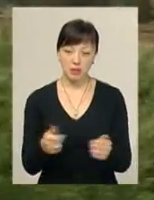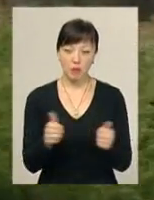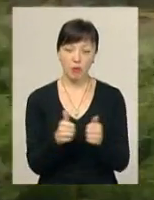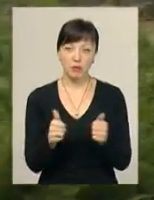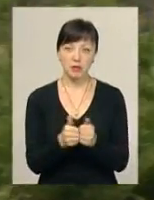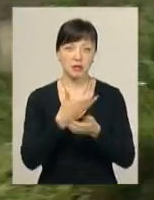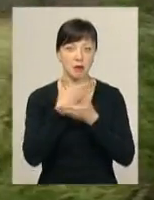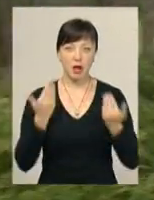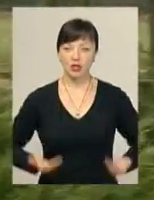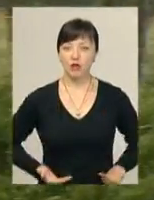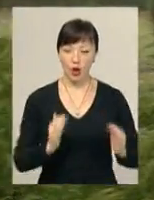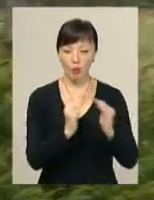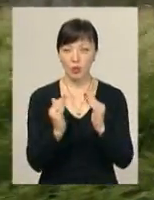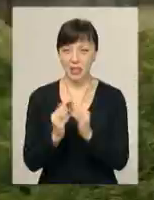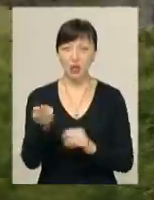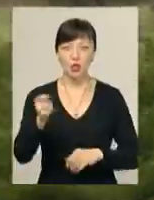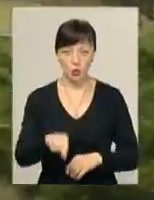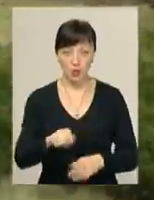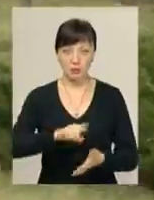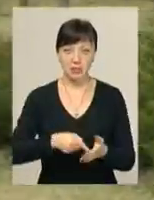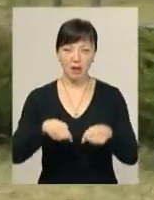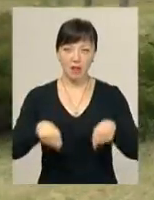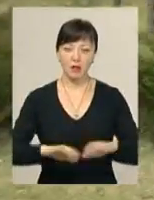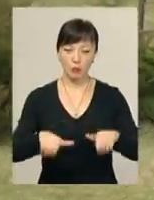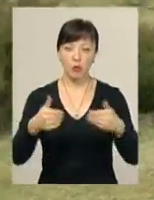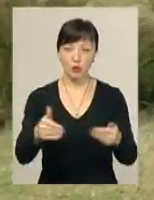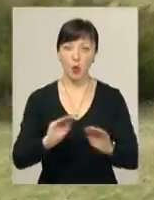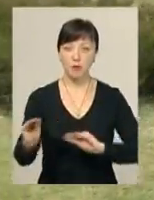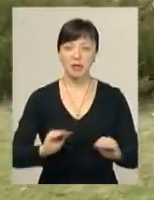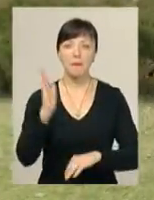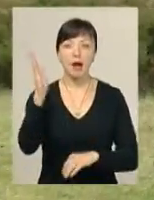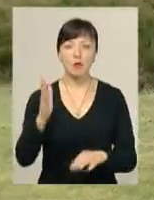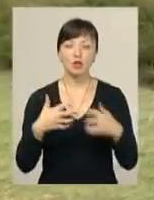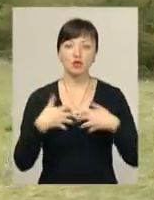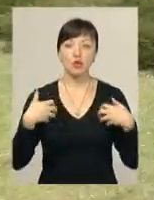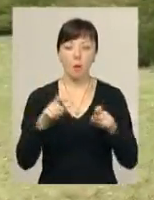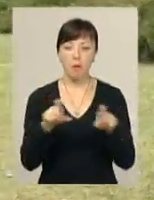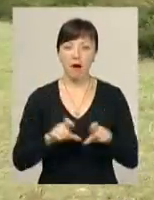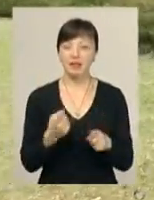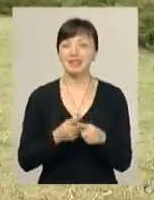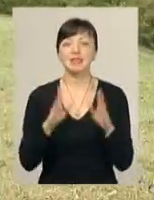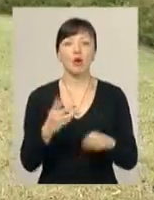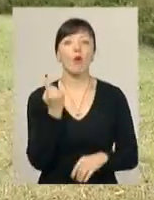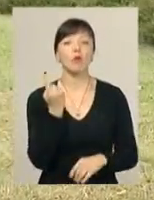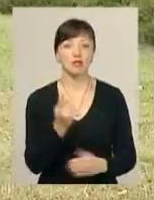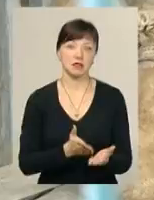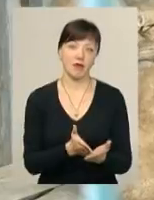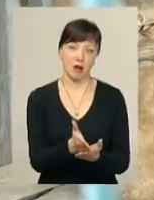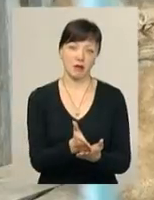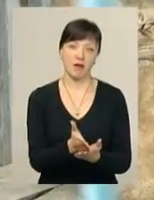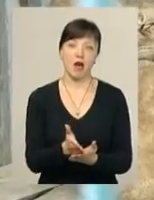поблизу немає житлових будинків. І саме тут міська влада пропонує розмістити майбутній зоопарк. Але це тільки один з варіантів.